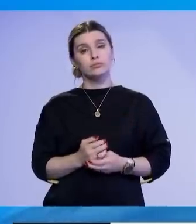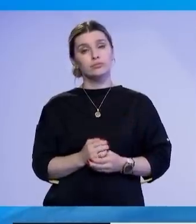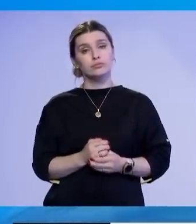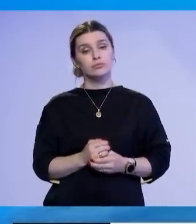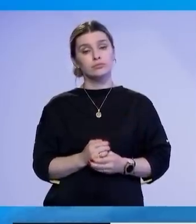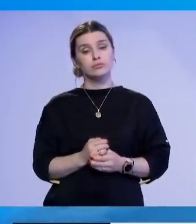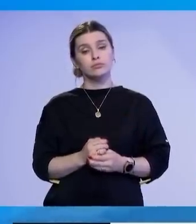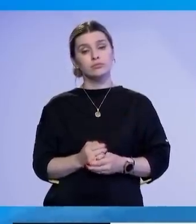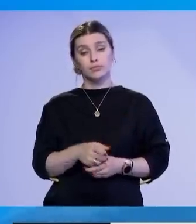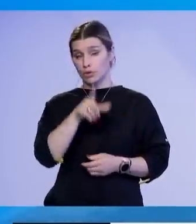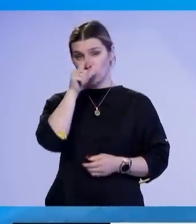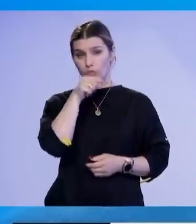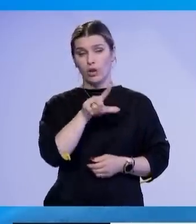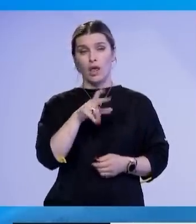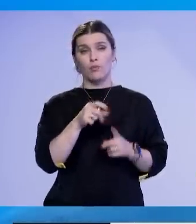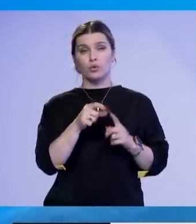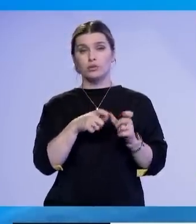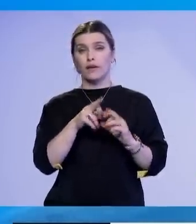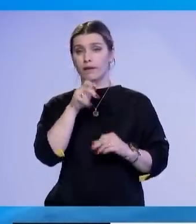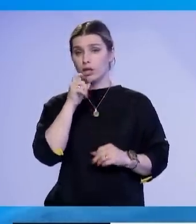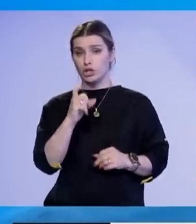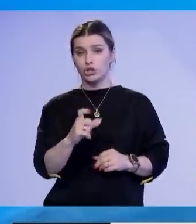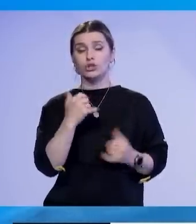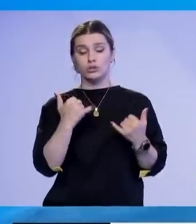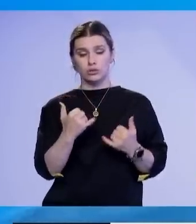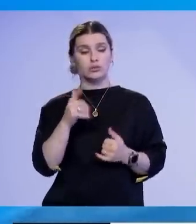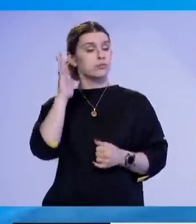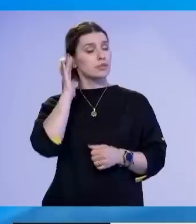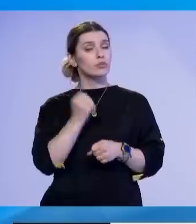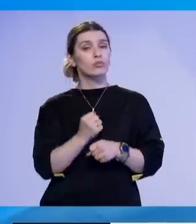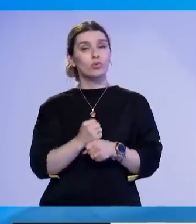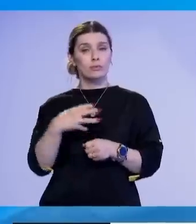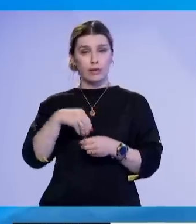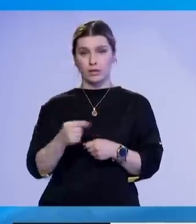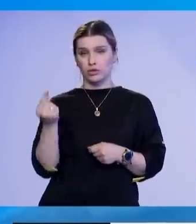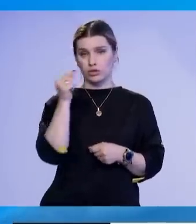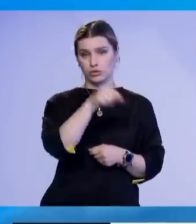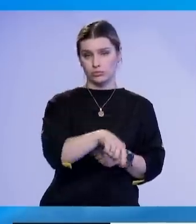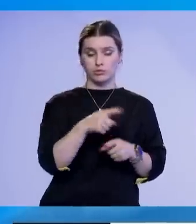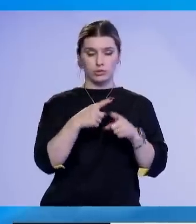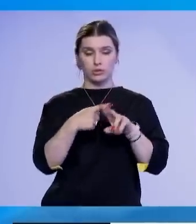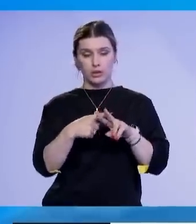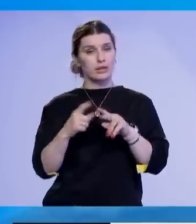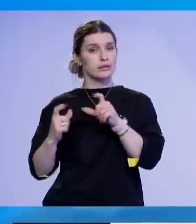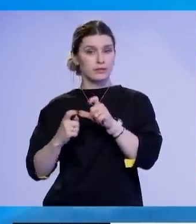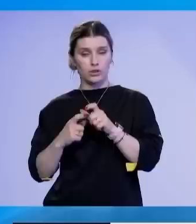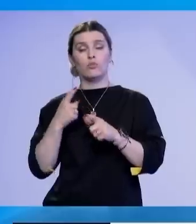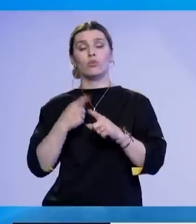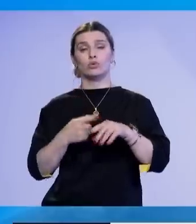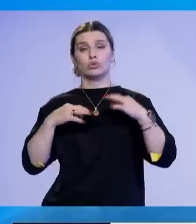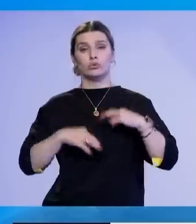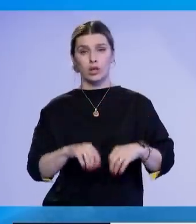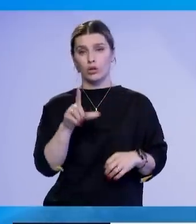E në komunën e Leposavicit sot kanë qëndruar në ministri punve të brendshme Gjelal Sveçla dhe kryetari Lulzim e temi.